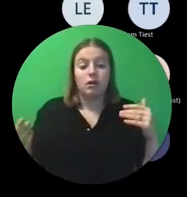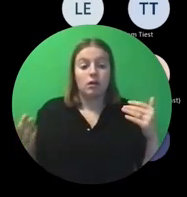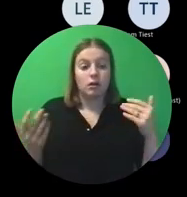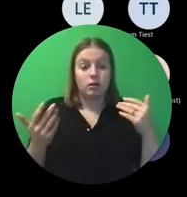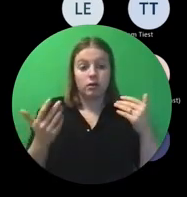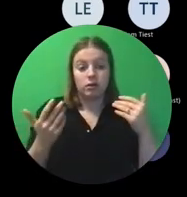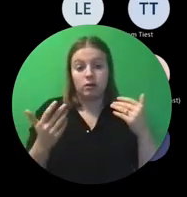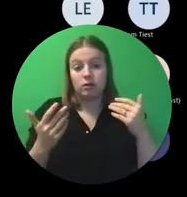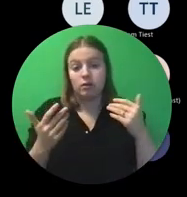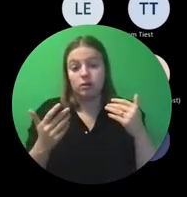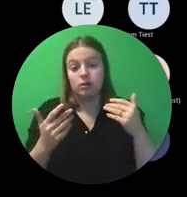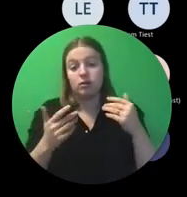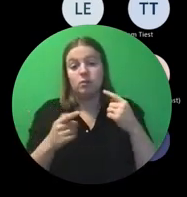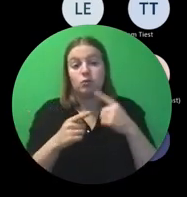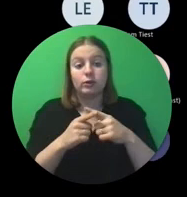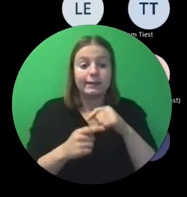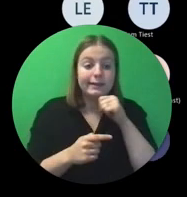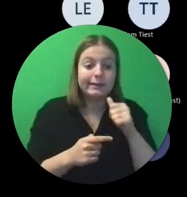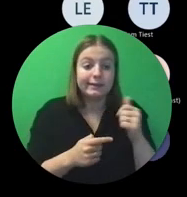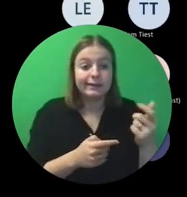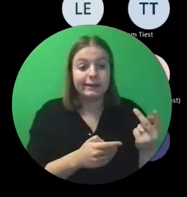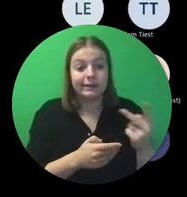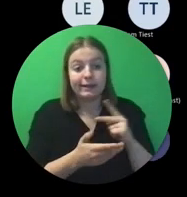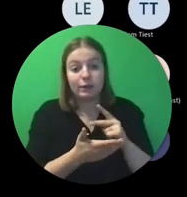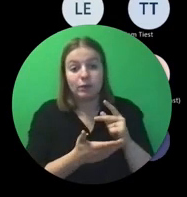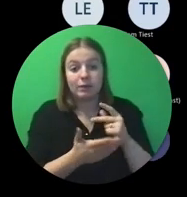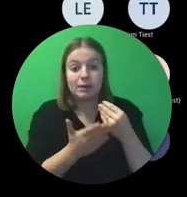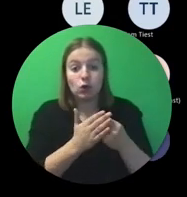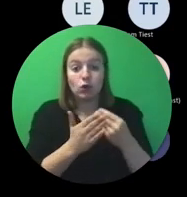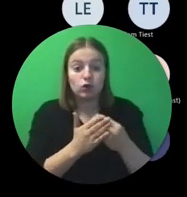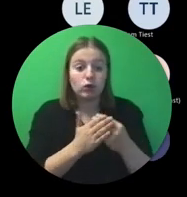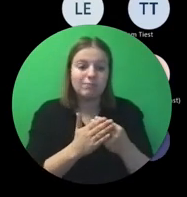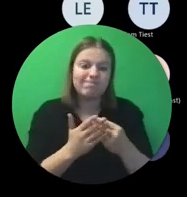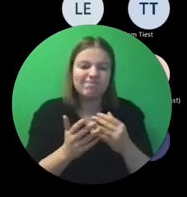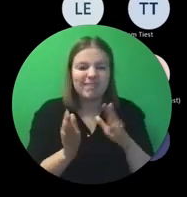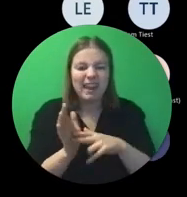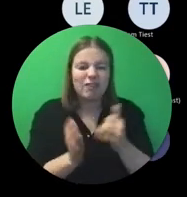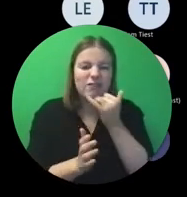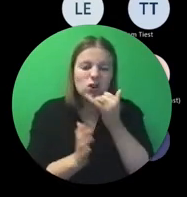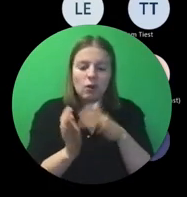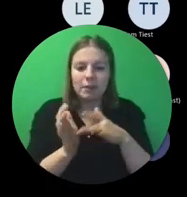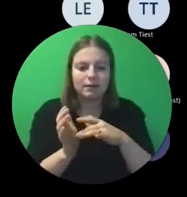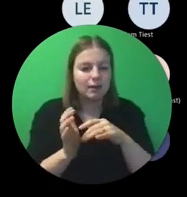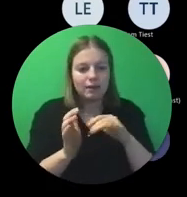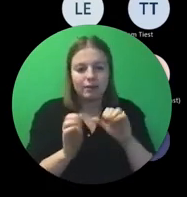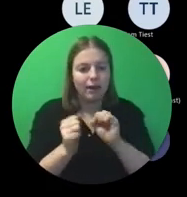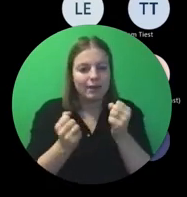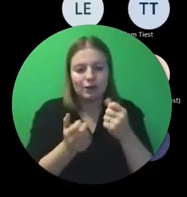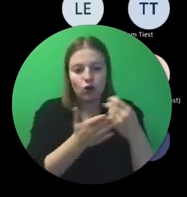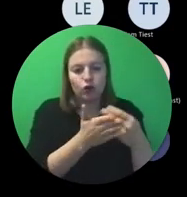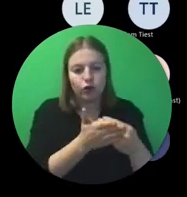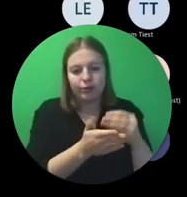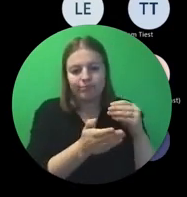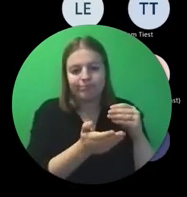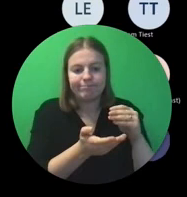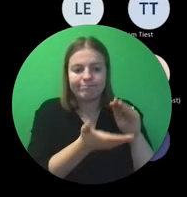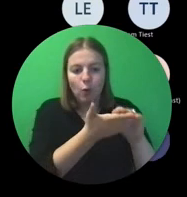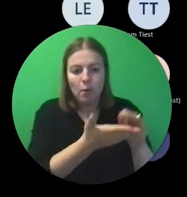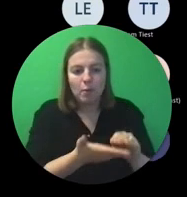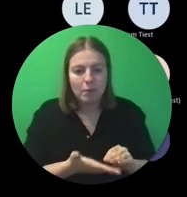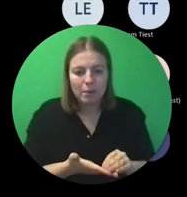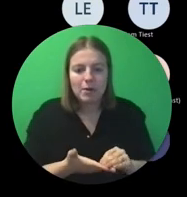en ja, niet recupereerbare kosten ingebracht, eigenlijk is dat slecht geformuleerd, want je brengt geen kosten in. Maar dus dat we zeggen van, oké, goed,